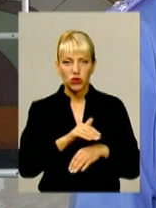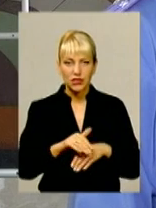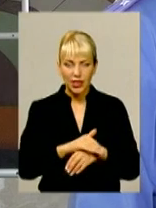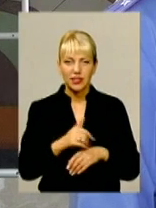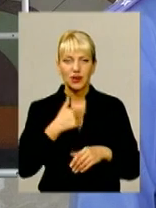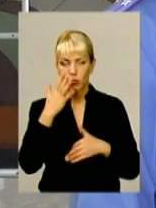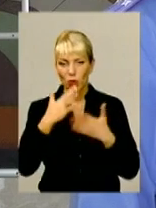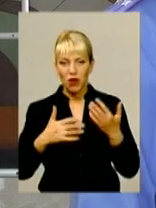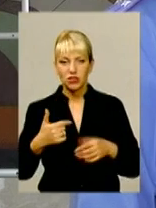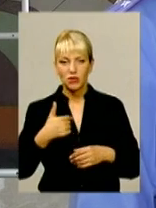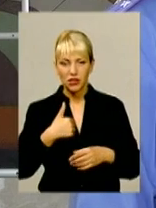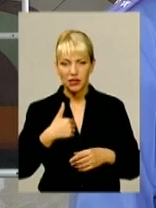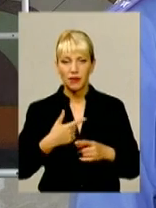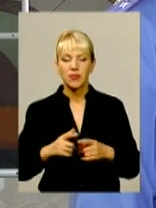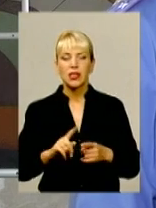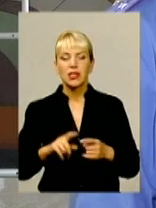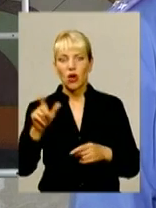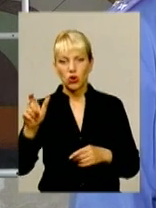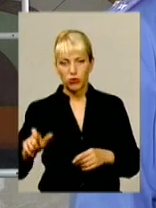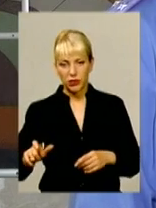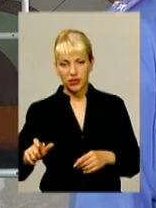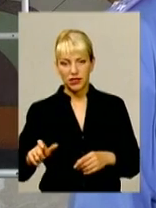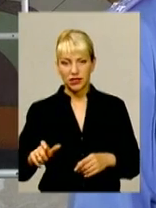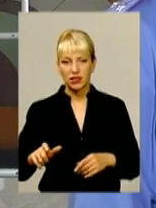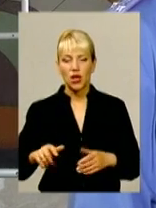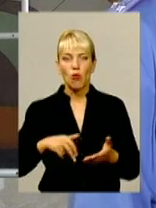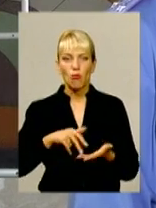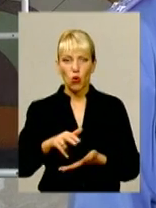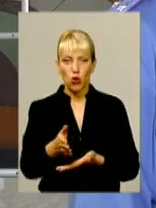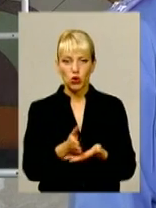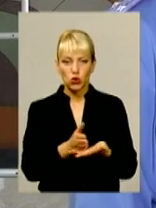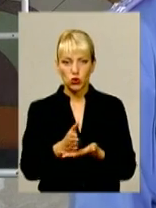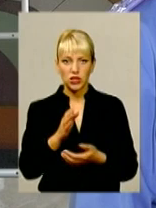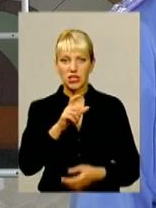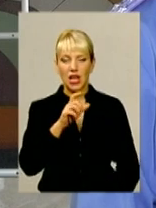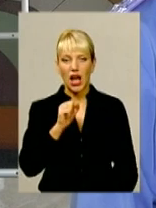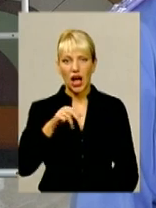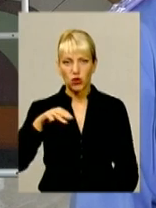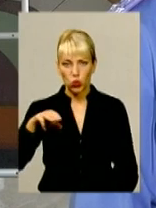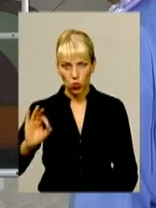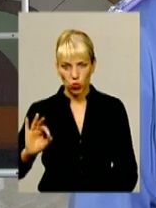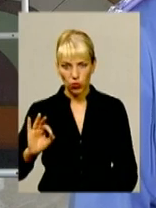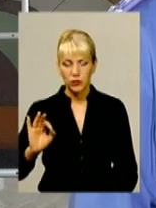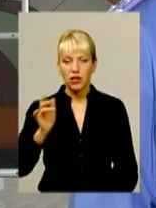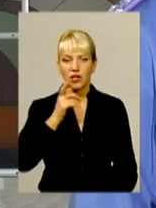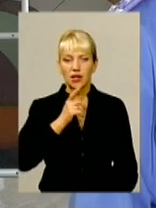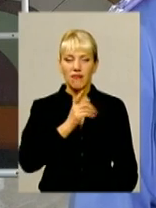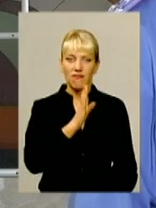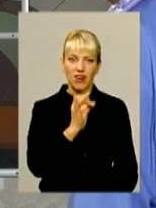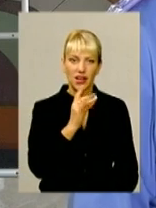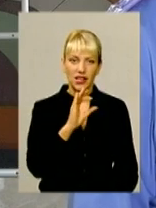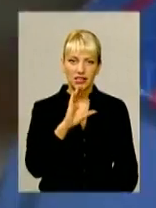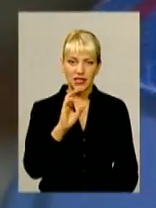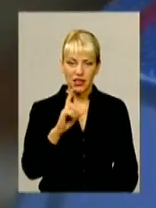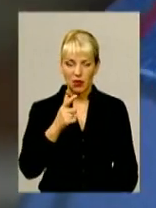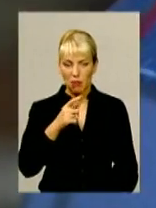що даний громадянин проходив службу в зоні проведення антитерористичної операції в період з вересня минулого року